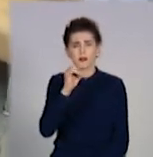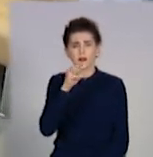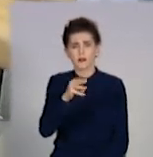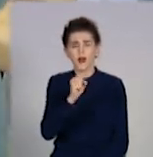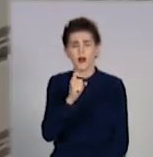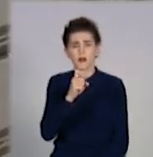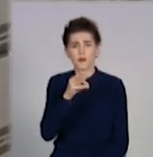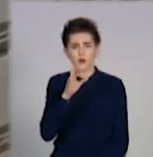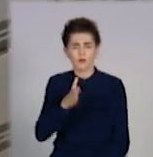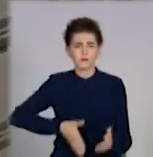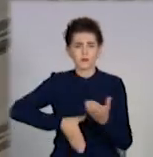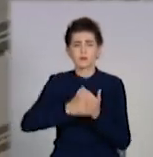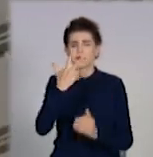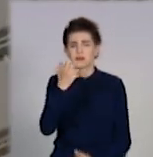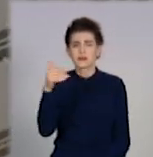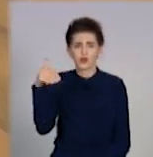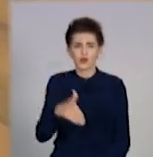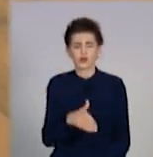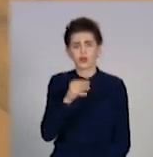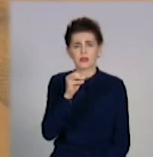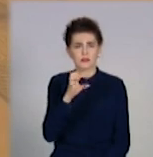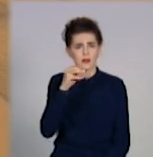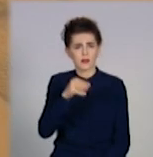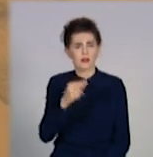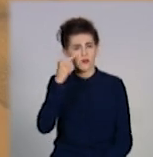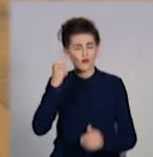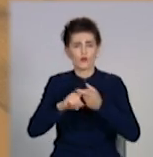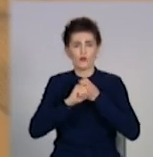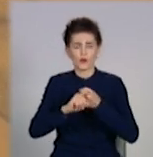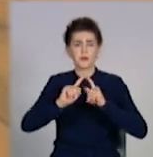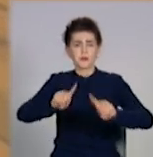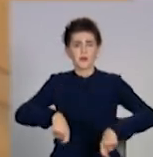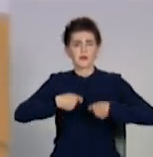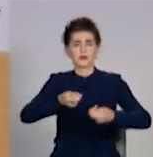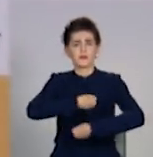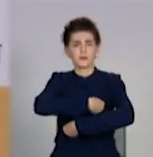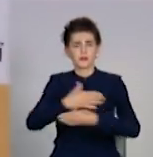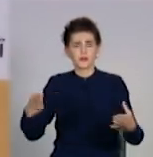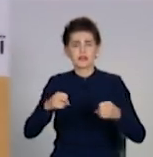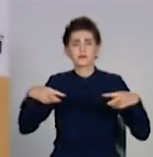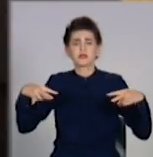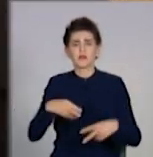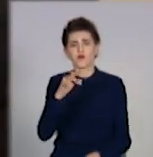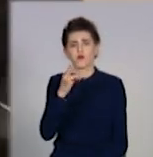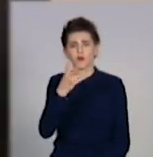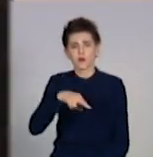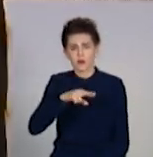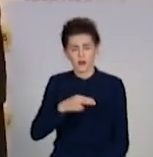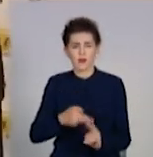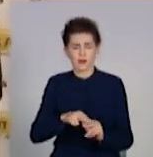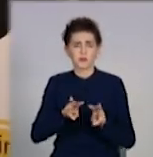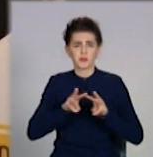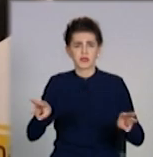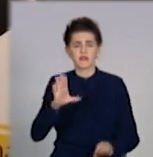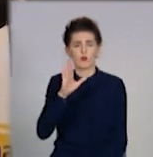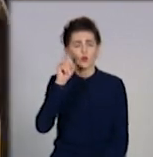всієї країни 300 тисяч експрес-тестів на коронавірус. Їх передають до стабілізаційного фонду, ініційованого президентом України.